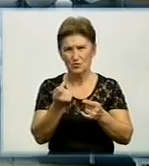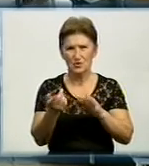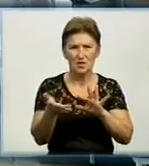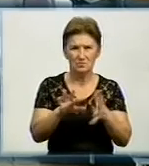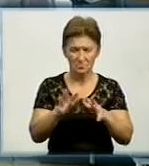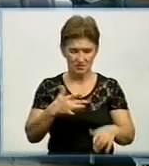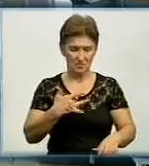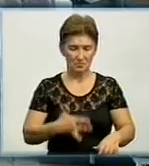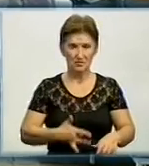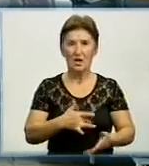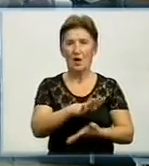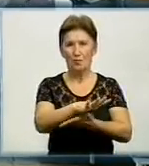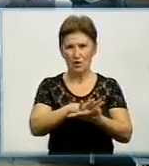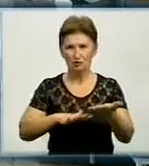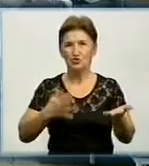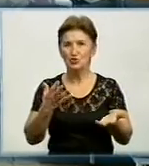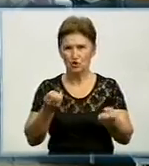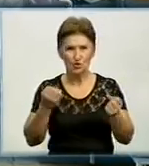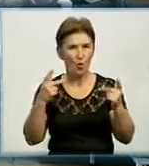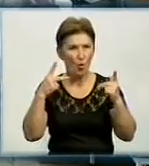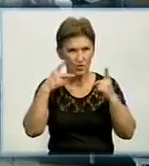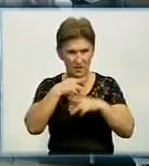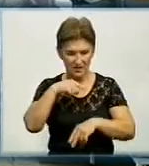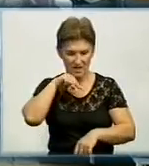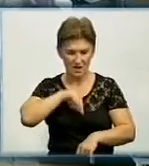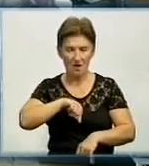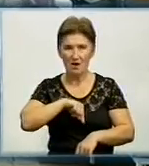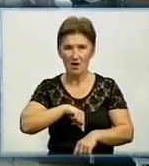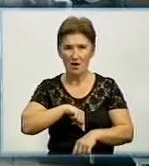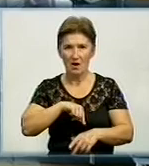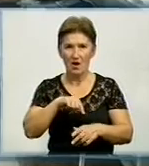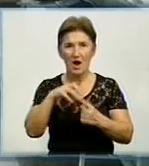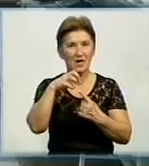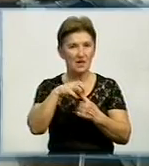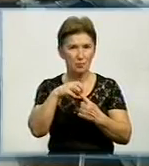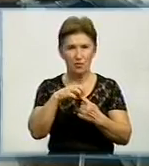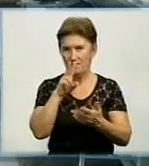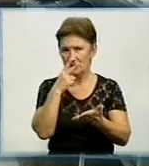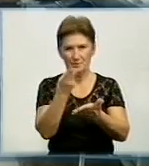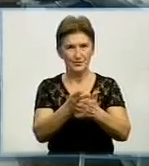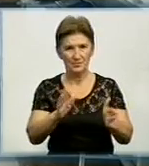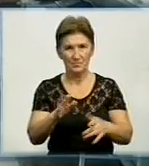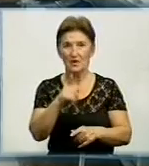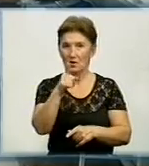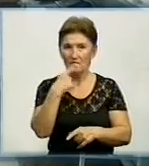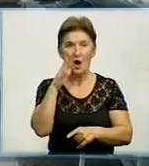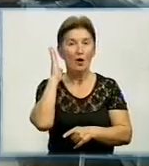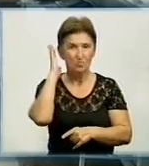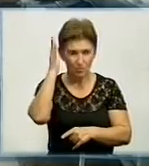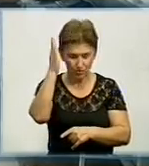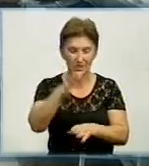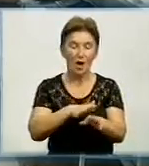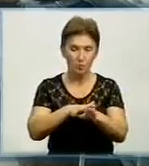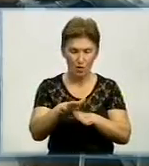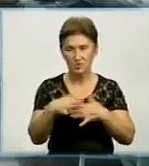продовження токсичного дії грибів вже не відмічається. Хлопцеві медики прогнозують повне одужання і